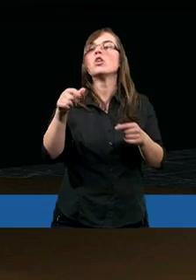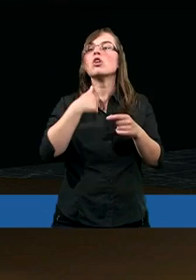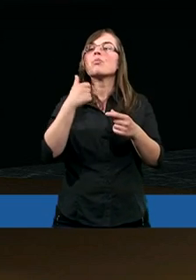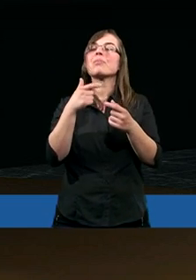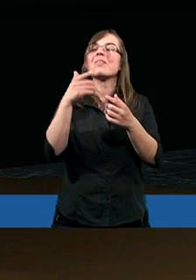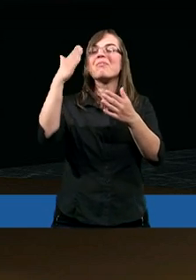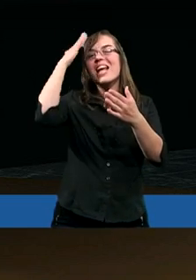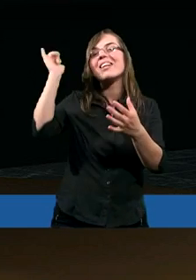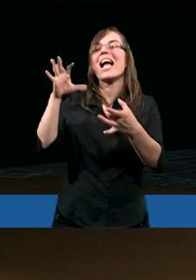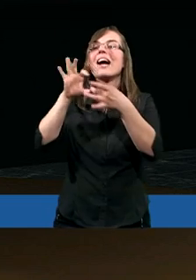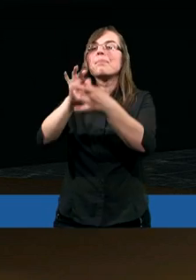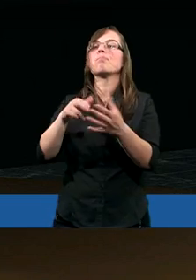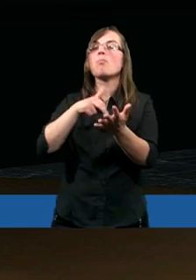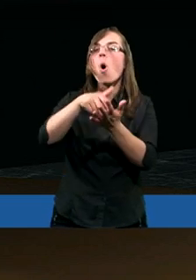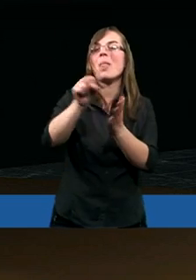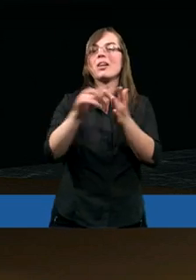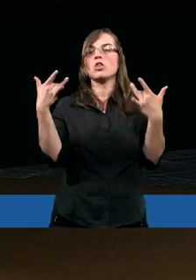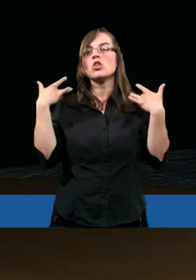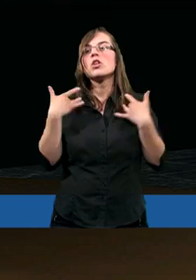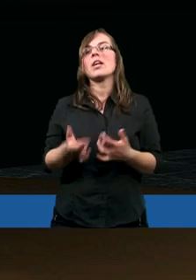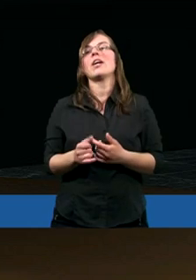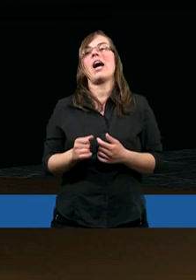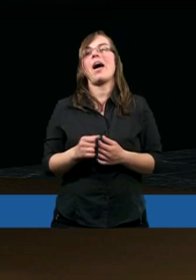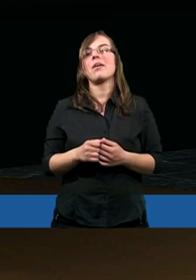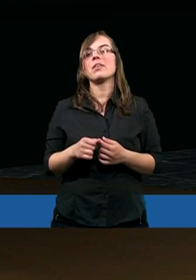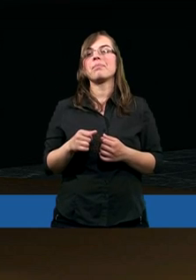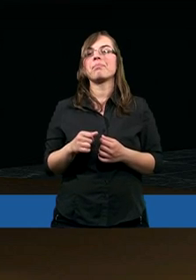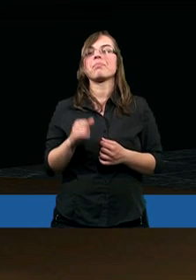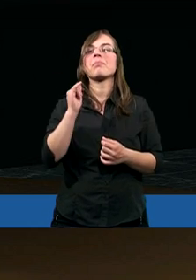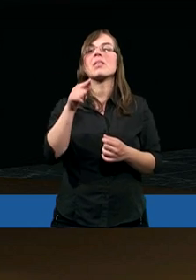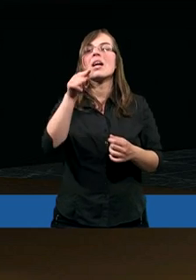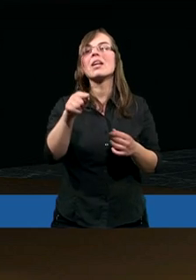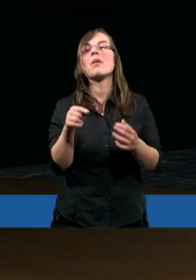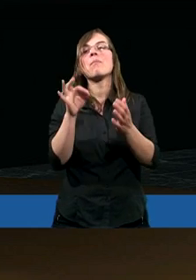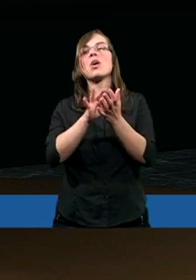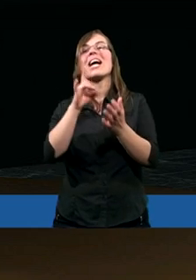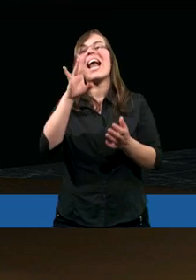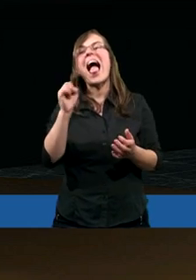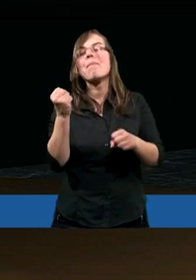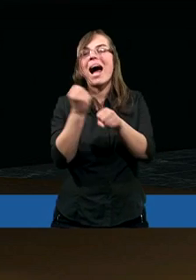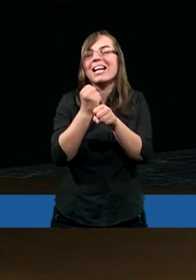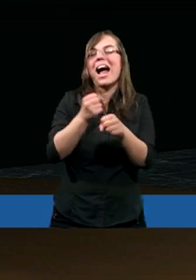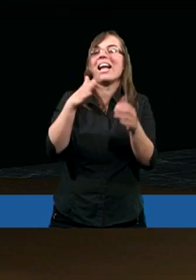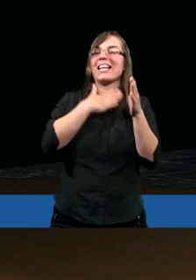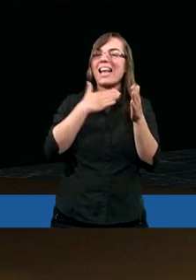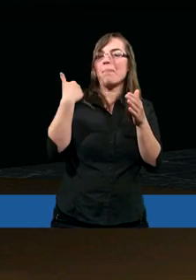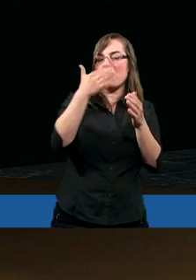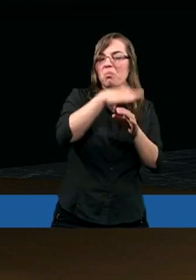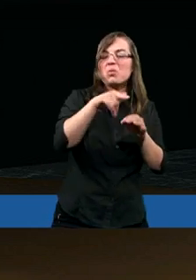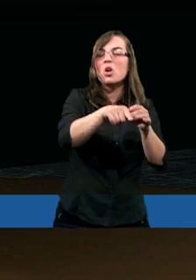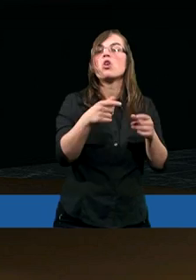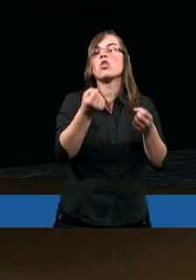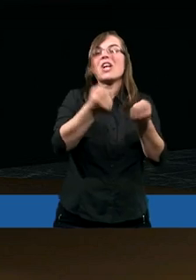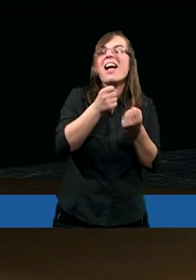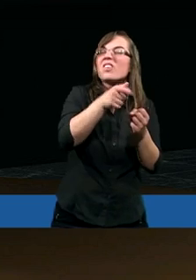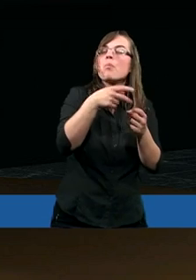Albo inne miejsce, gdzie jest napisane o tym, że padło na skalistą glebę i nie miało możliwości zapuścić